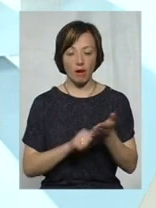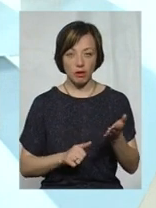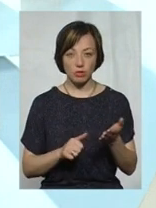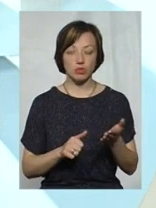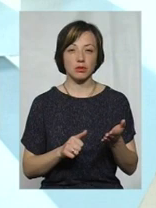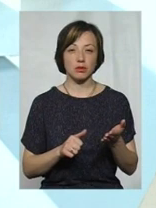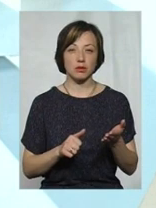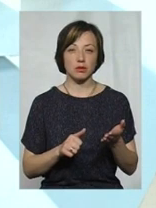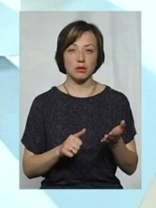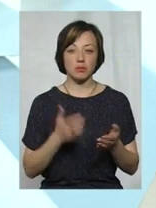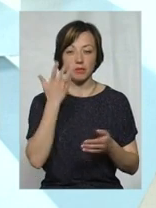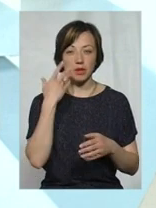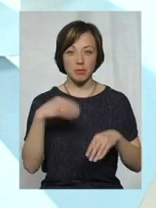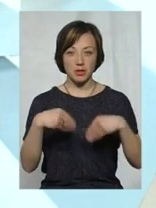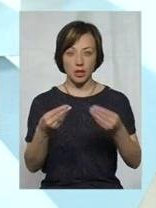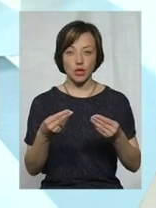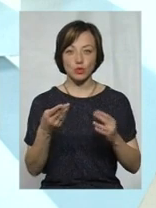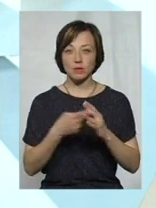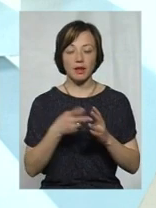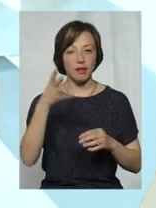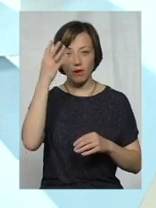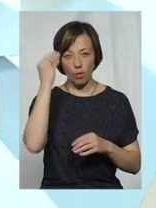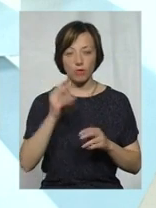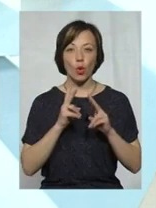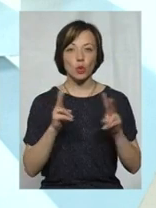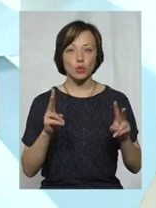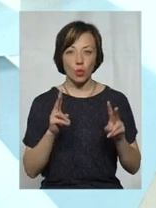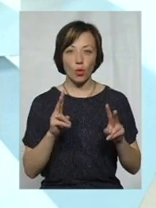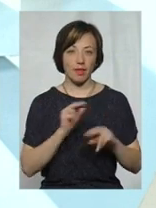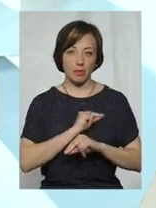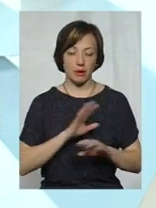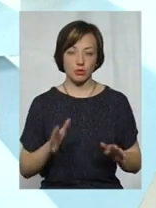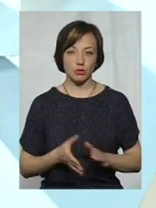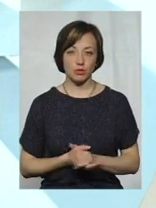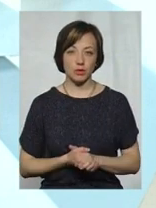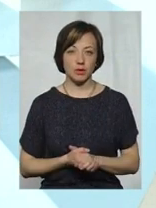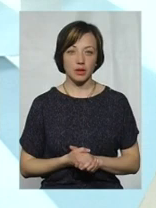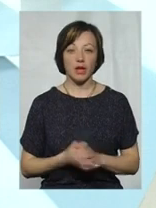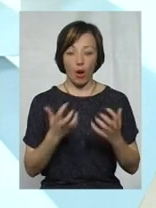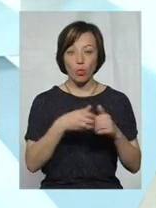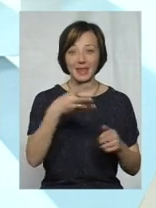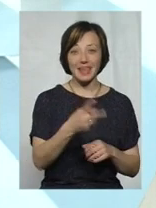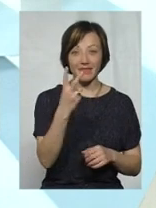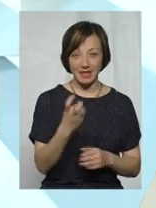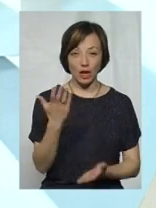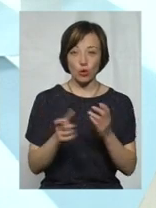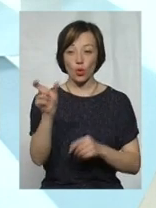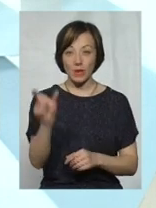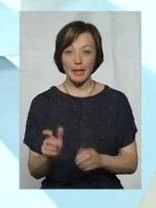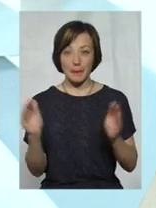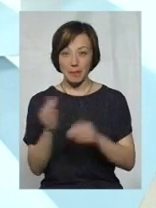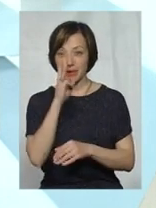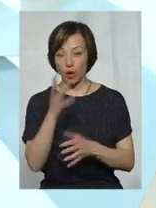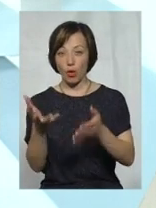фізичних осіб при призначенні субсидії не враховується для працездатної особи. Тому, якщо брати